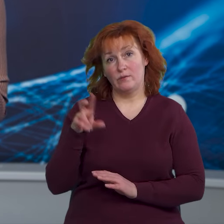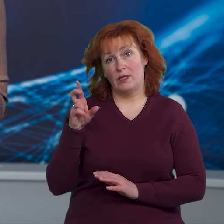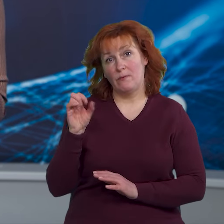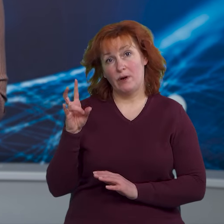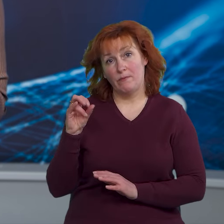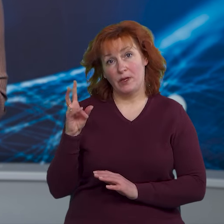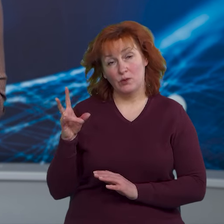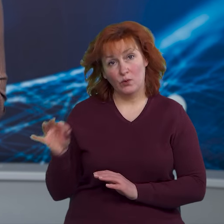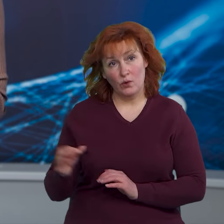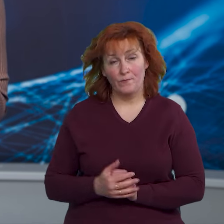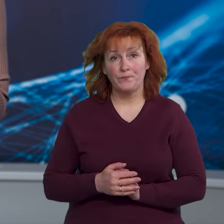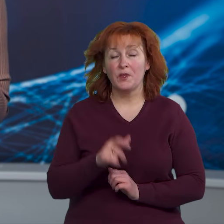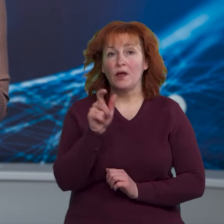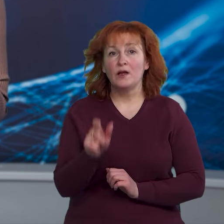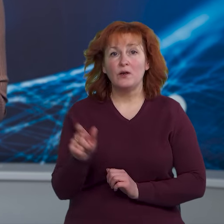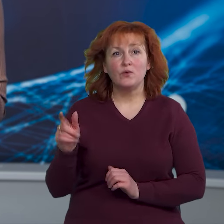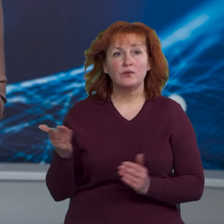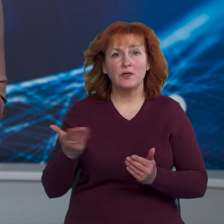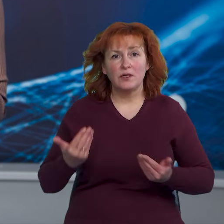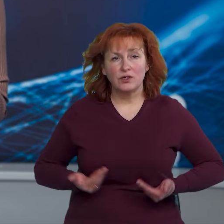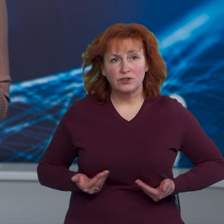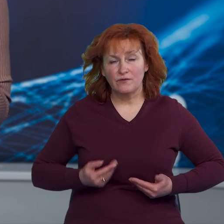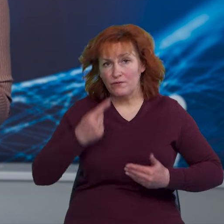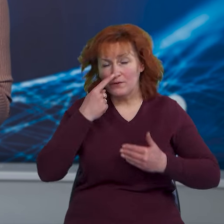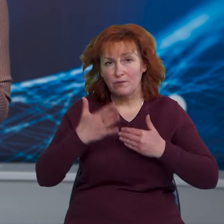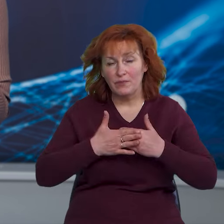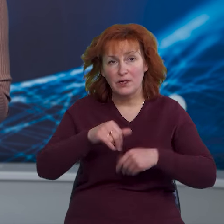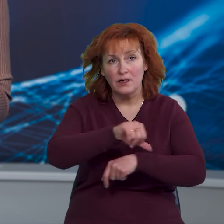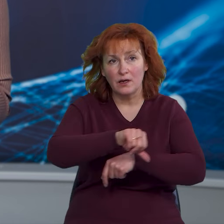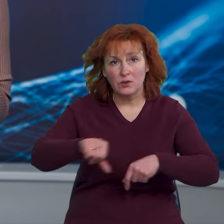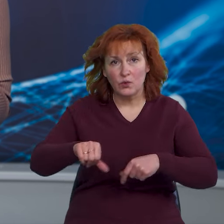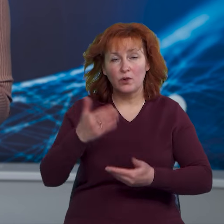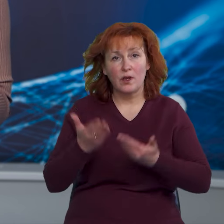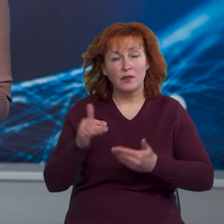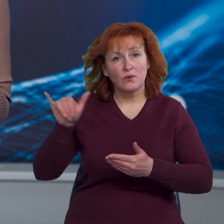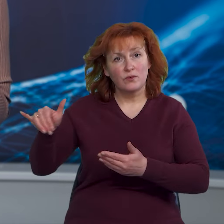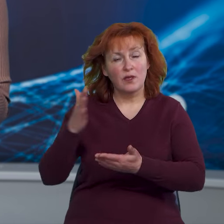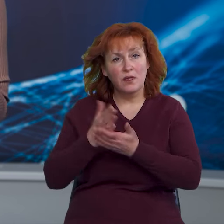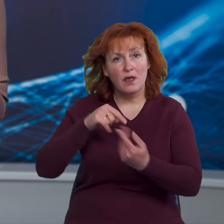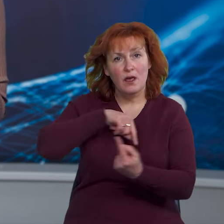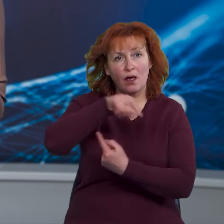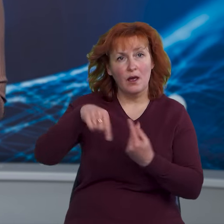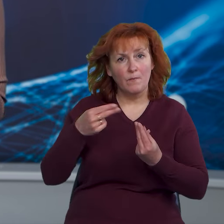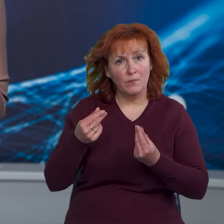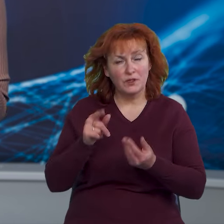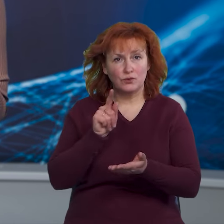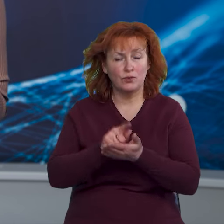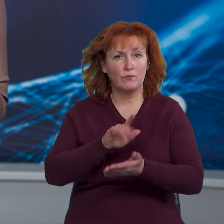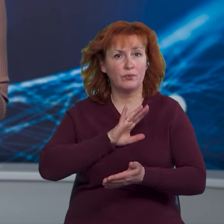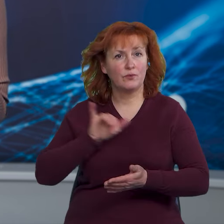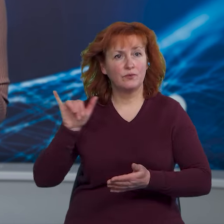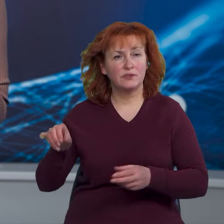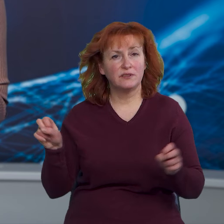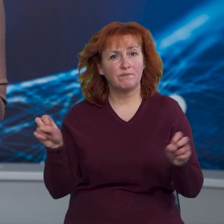Бабенко. Люди, які живуть біля кордону або там ведуть бізнес, мають отримати спеціальні дозволи. А